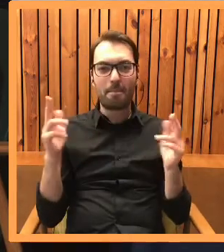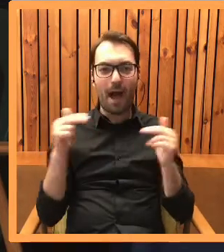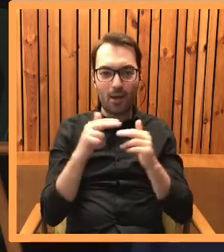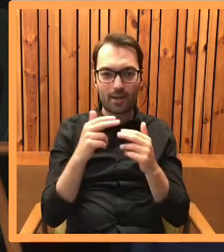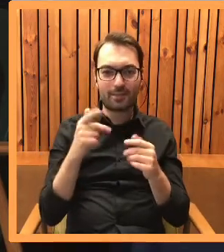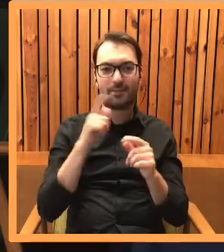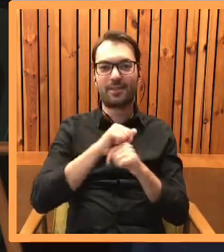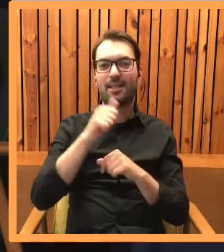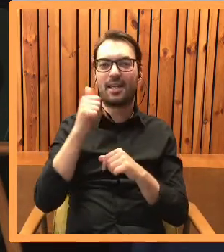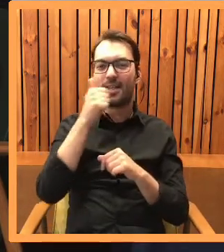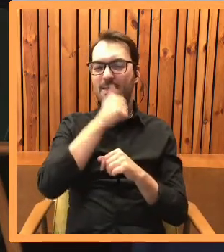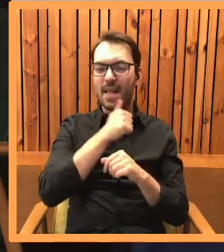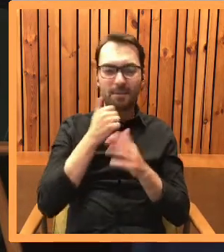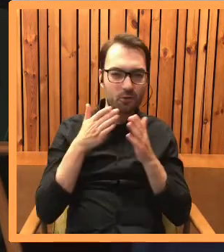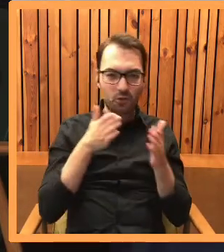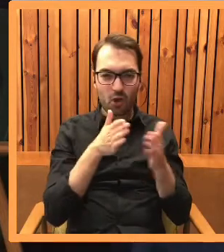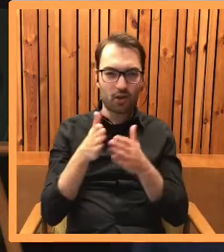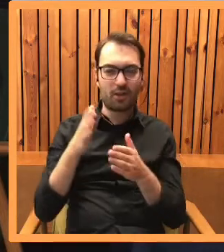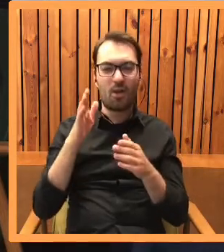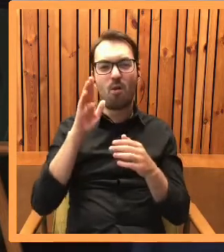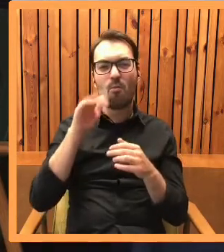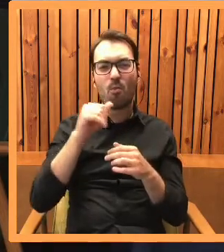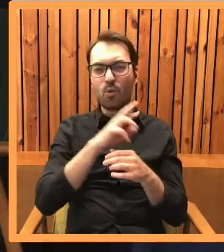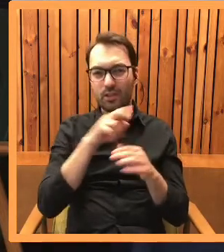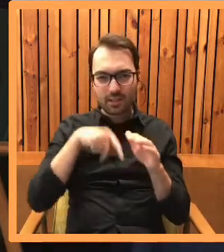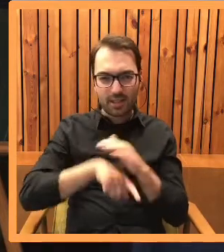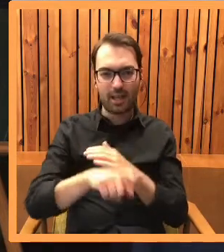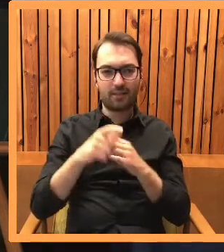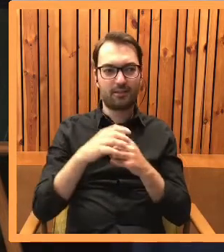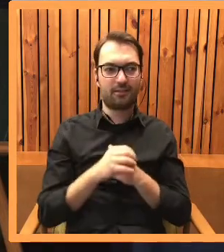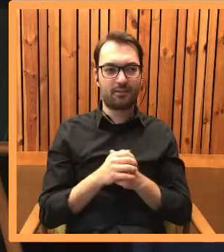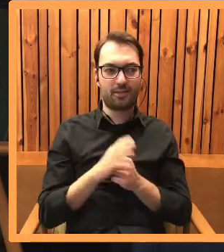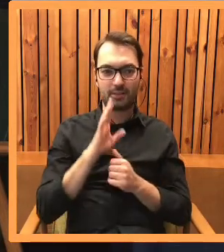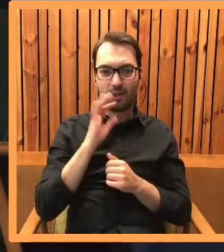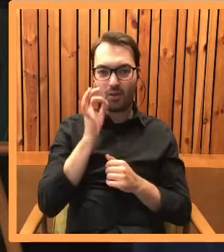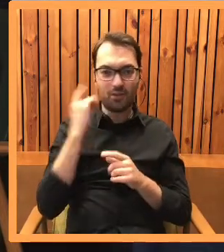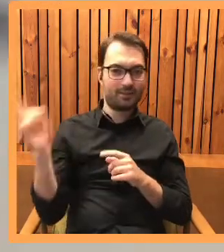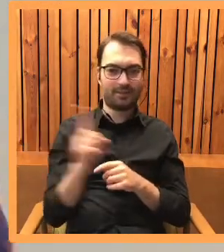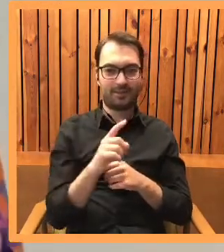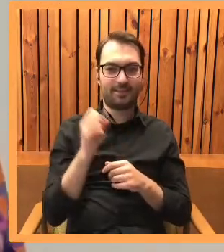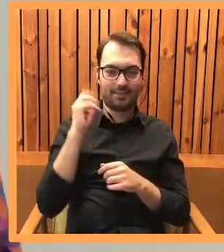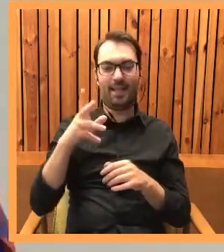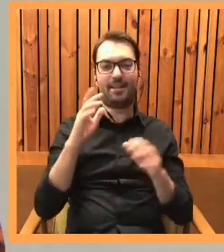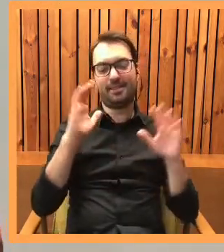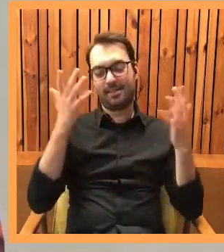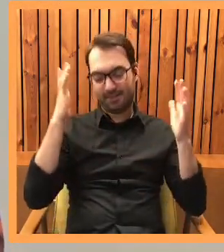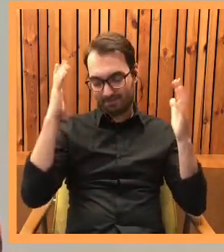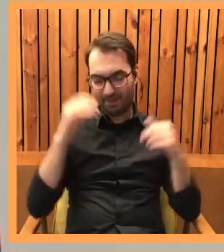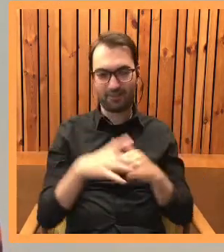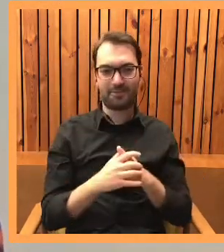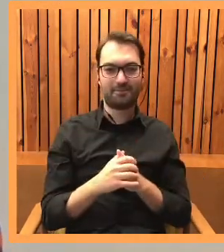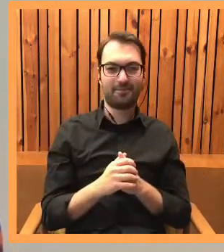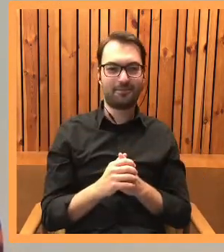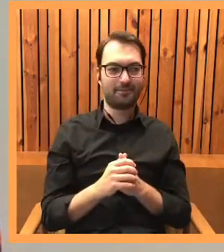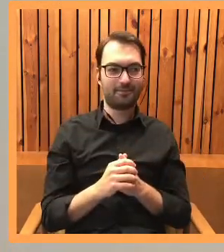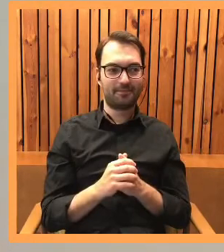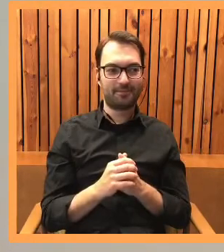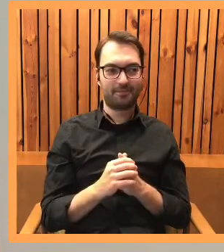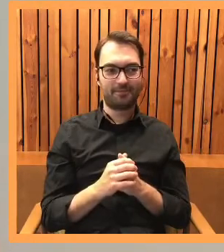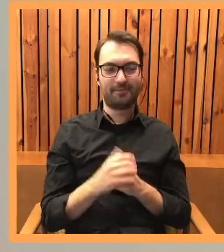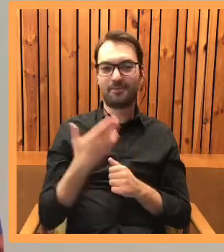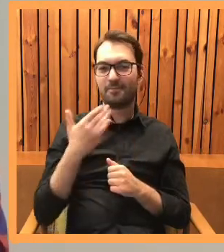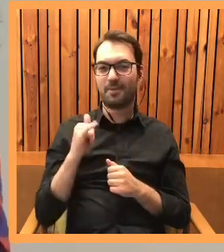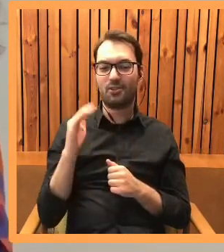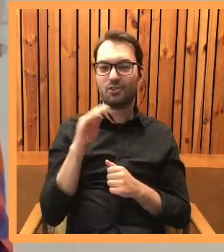mamy i tajemnicze korytarze, i bunkry, i jakieś dziwne przejścia. O, chyba Miszka, słuchajcie, wyskoczy. Tak, tak, tak. Jest. No to poznajmy